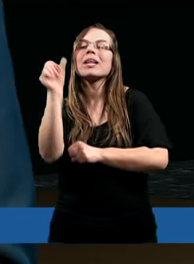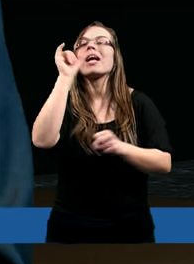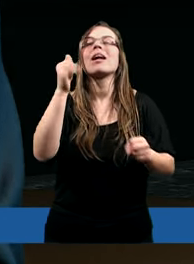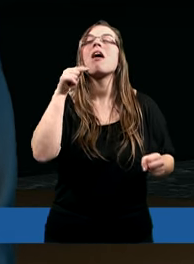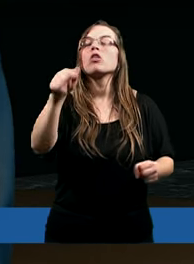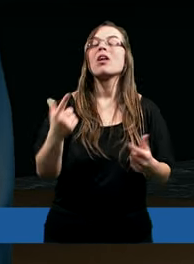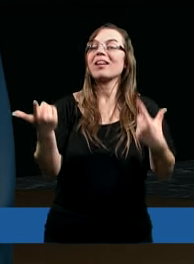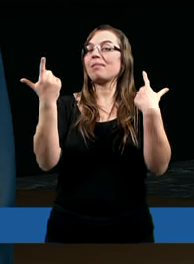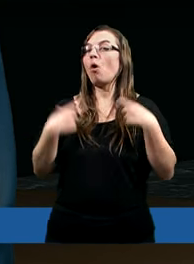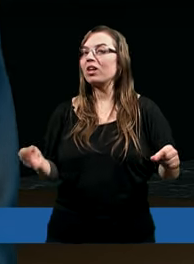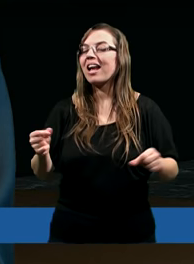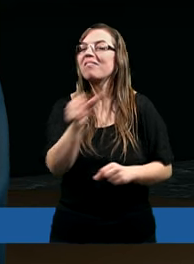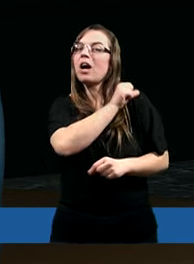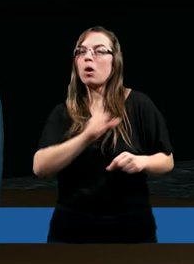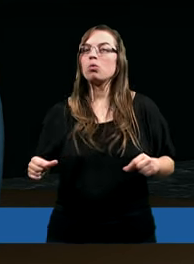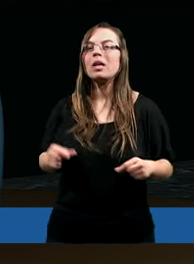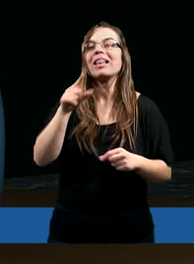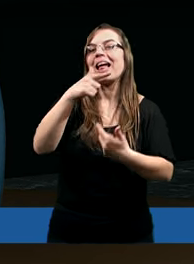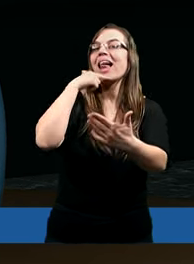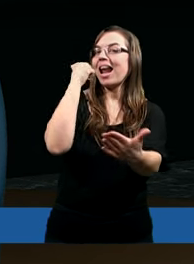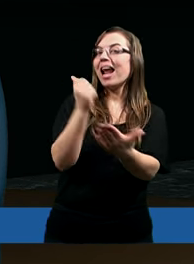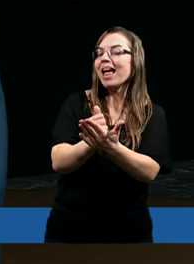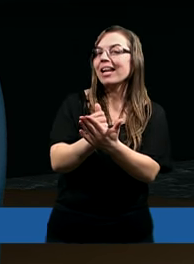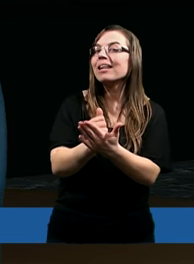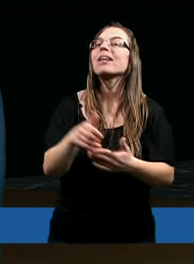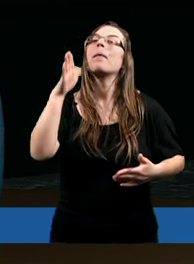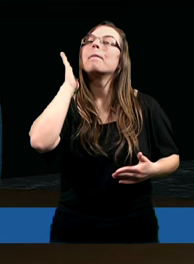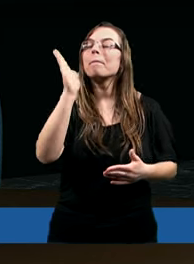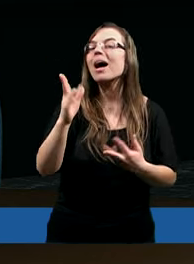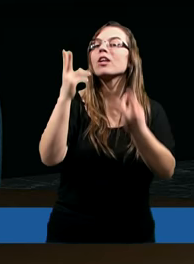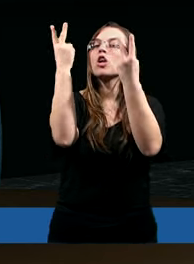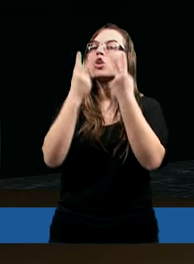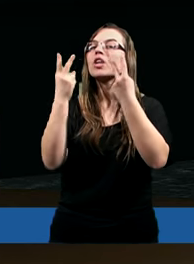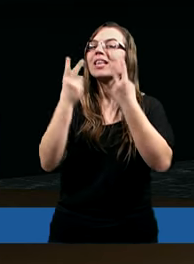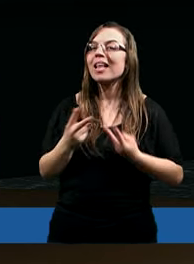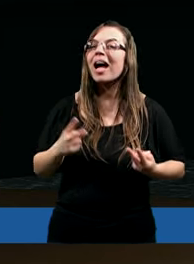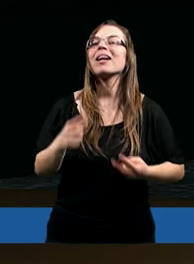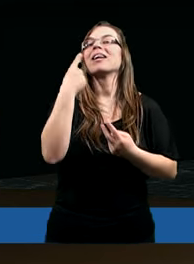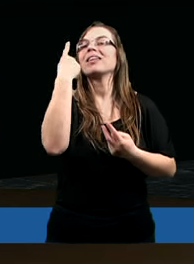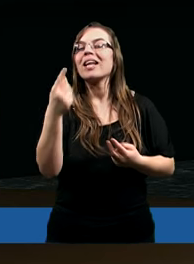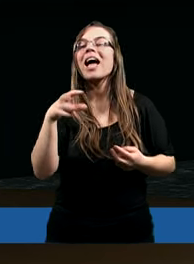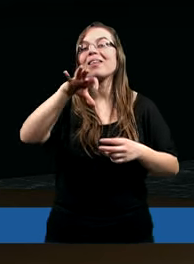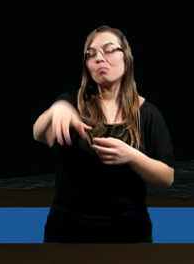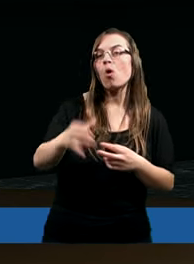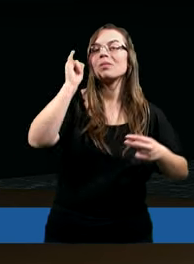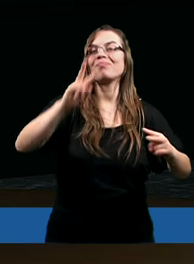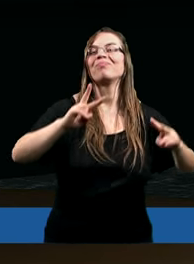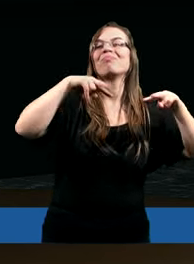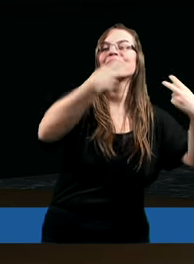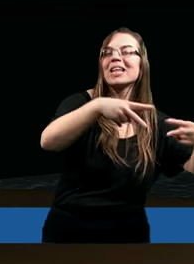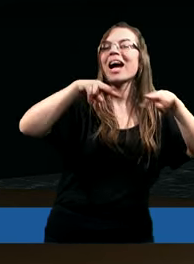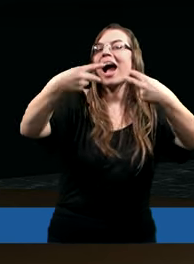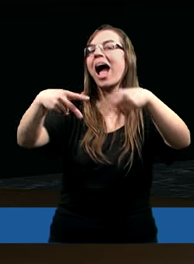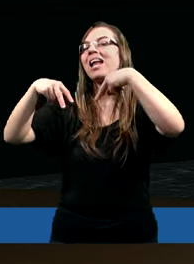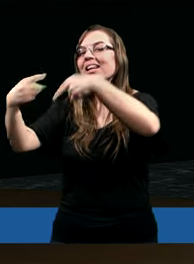on spodziewał się, że ten jego list będzie czytany w jednym zborze i przekazywany do